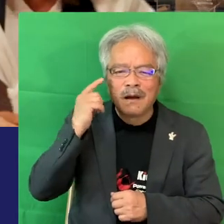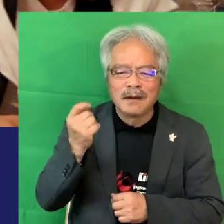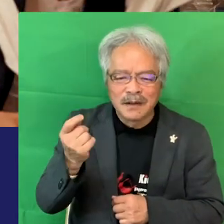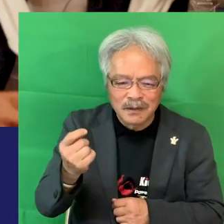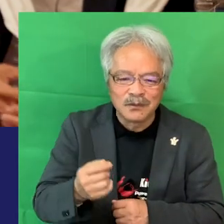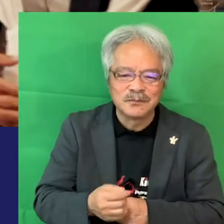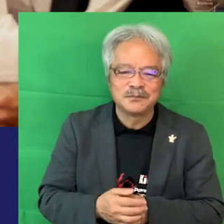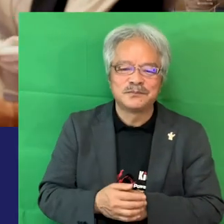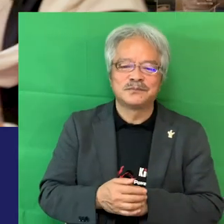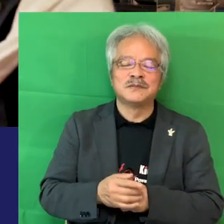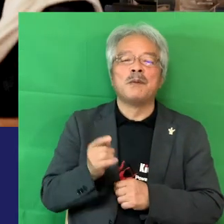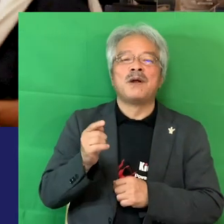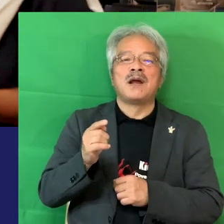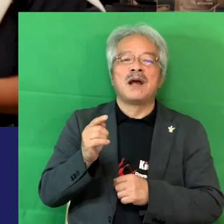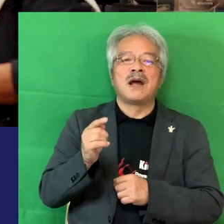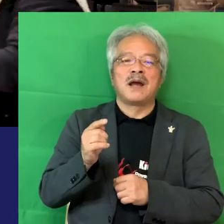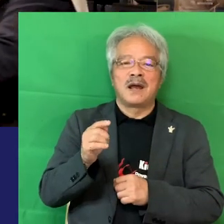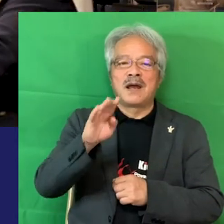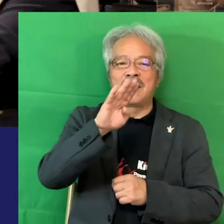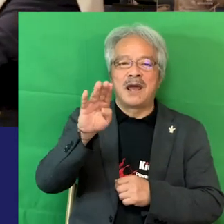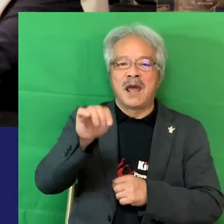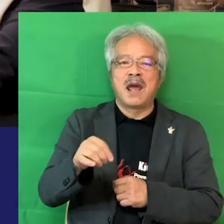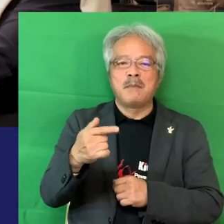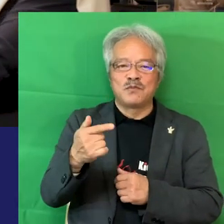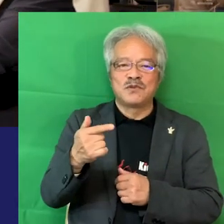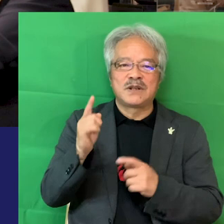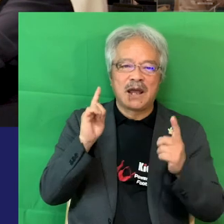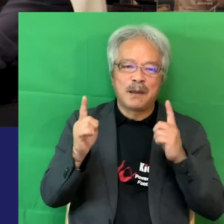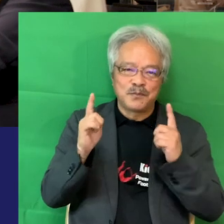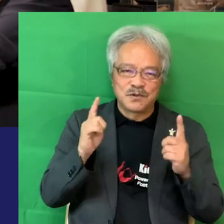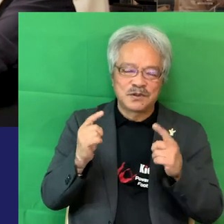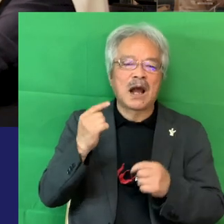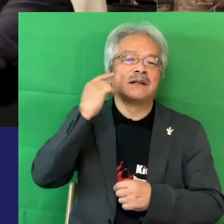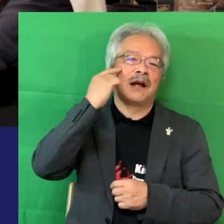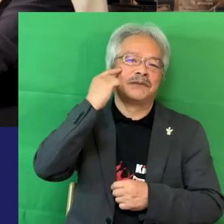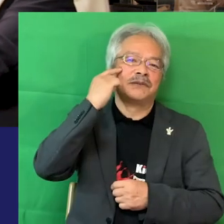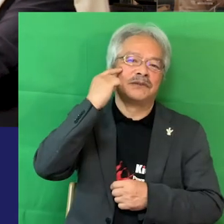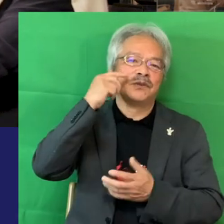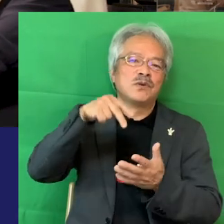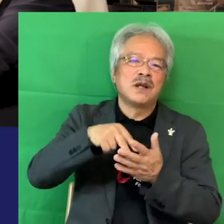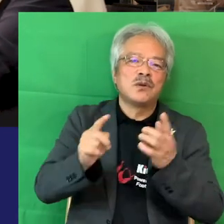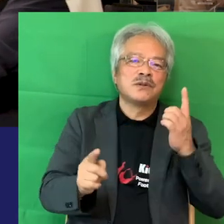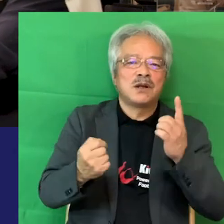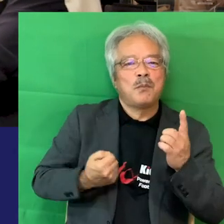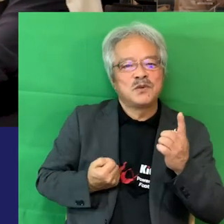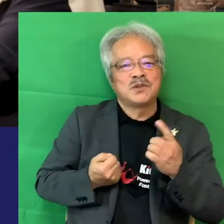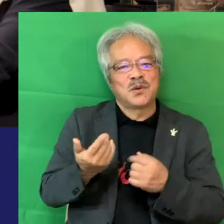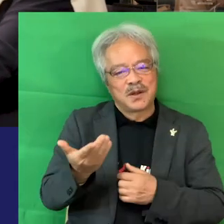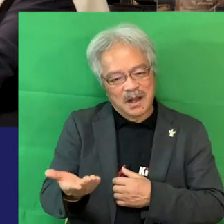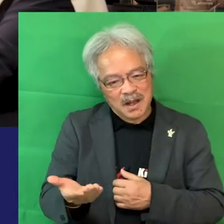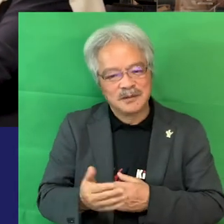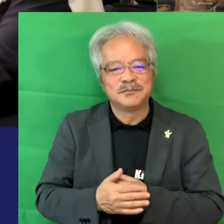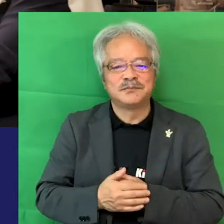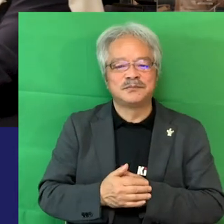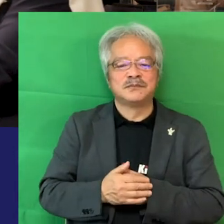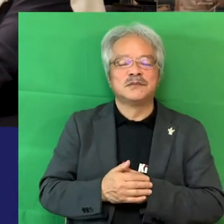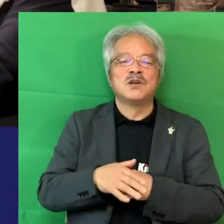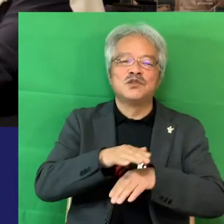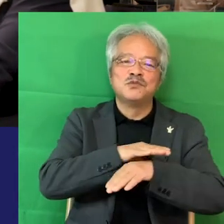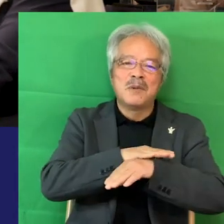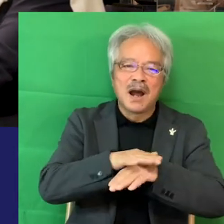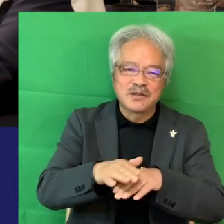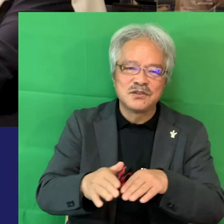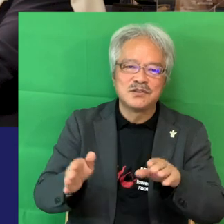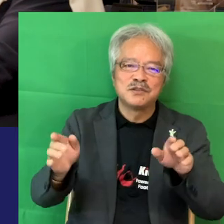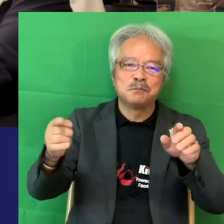りなんかゲーム感覚ですよねゲームとしてやっぱり面白い平してはこうだし平等としてはこうだろうっていうのがうまくマッチングされてます